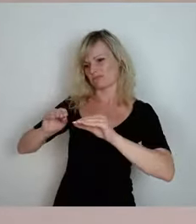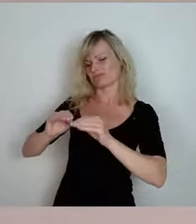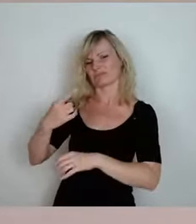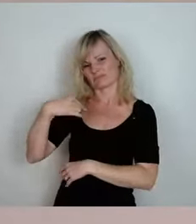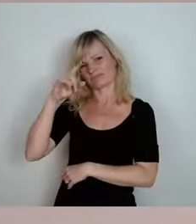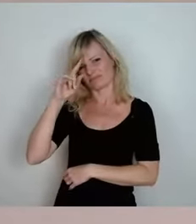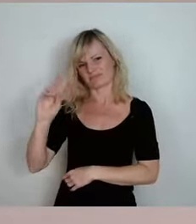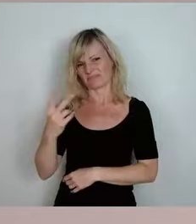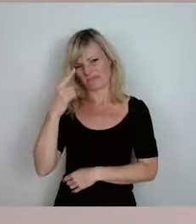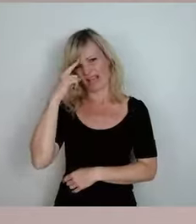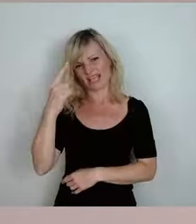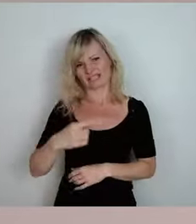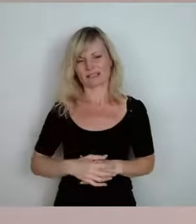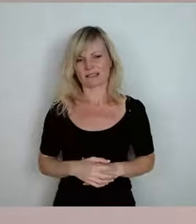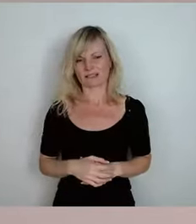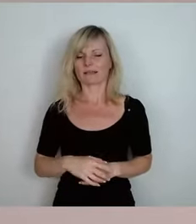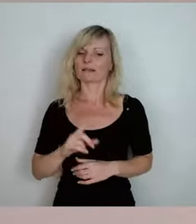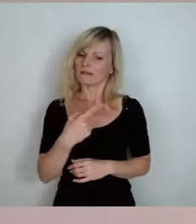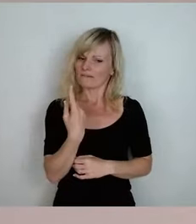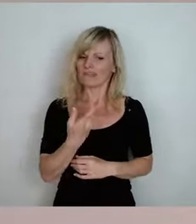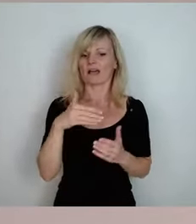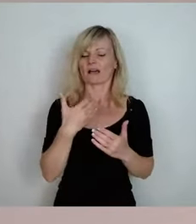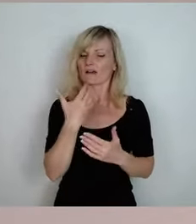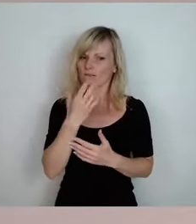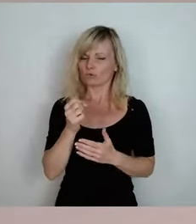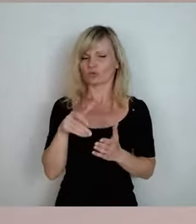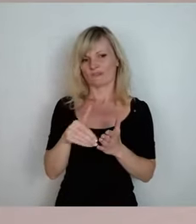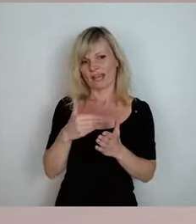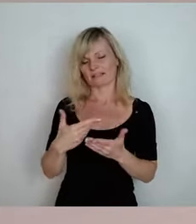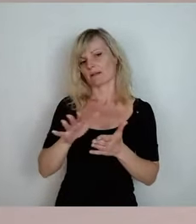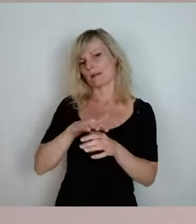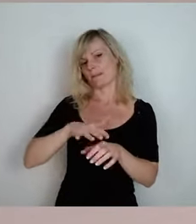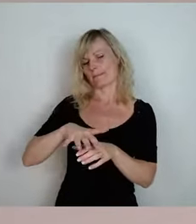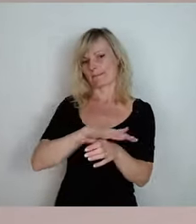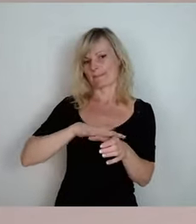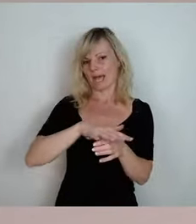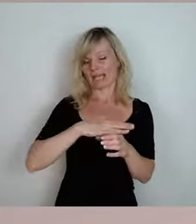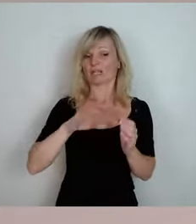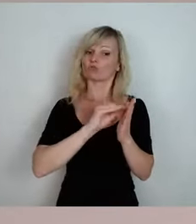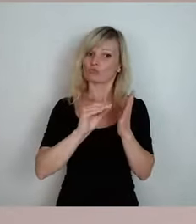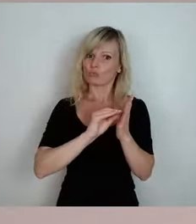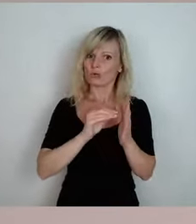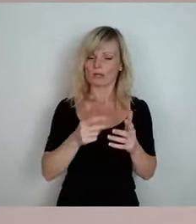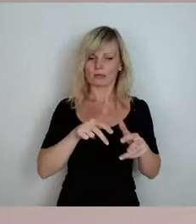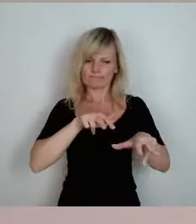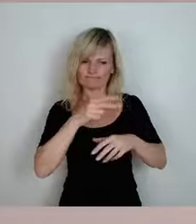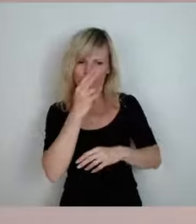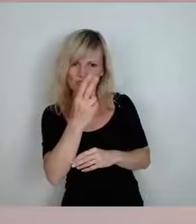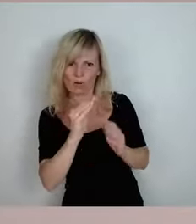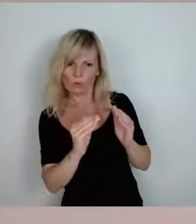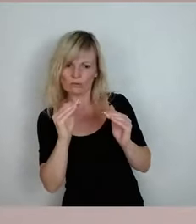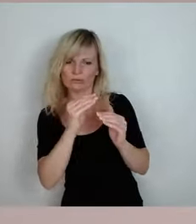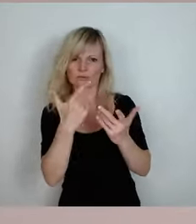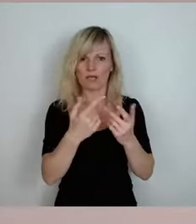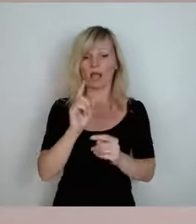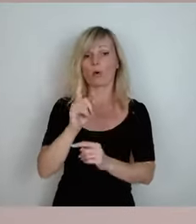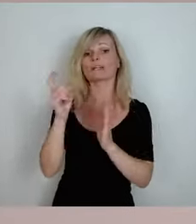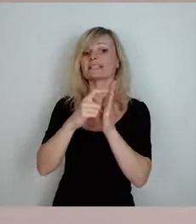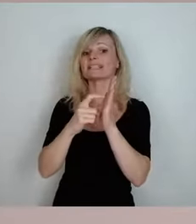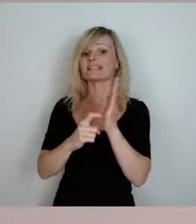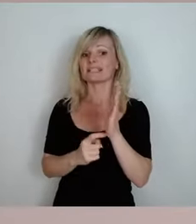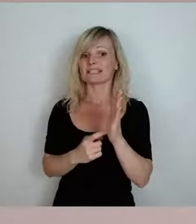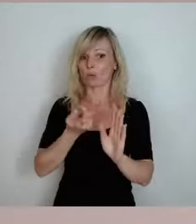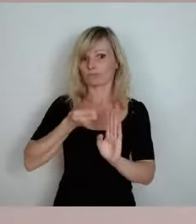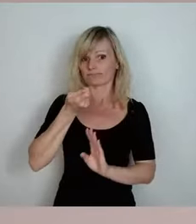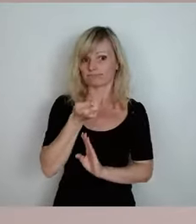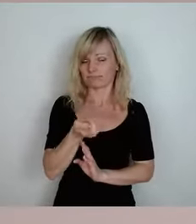uns einig. Wir wollen weiter in den Bereich der Schule investieren, gemeinsam mit den Kommunen, was Digitalisierung angeht. Haben wir